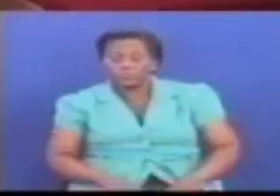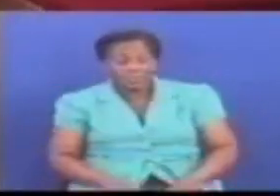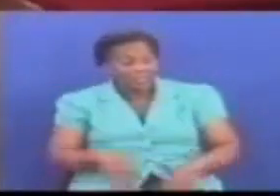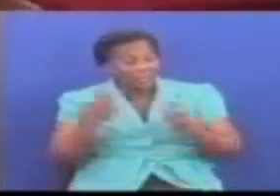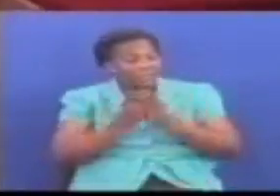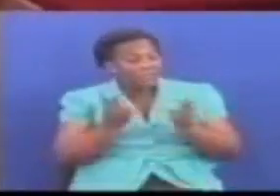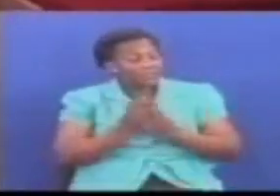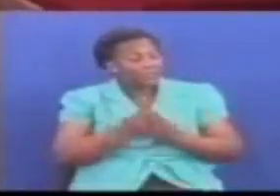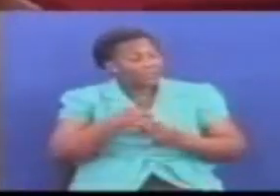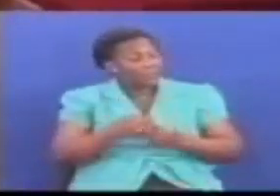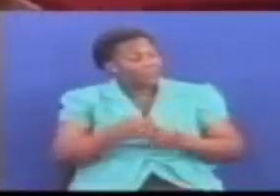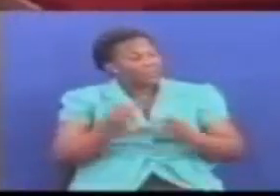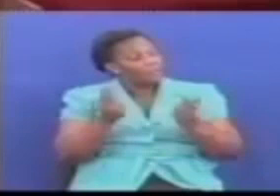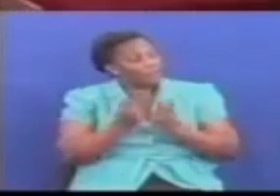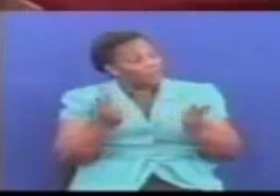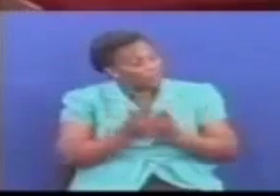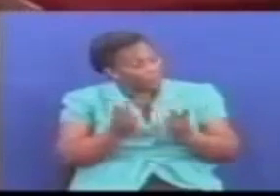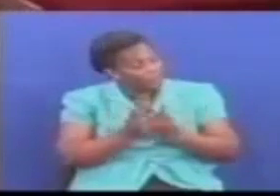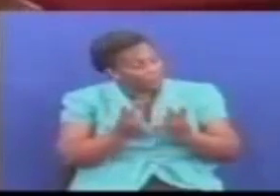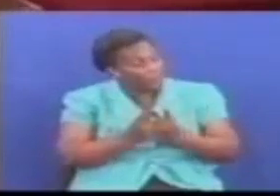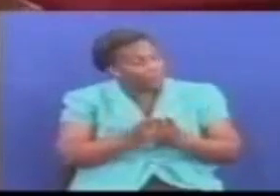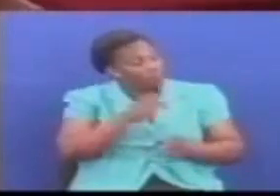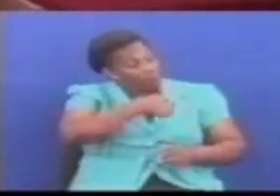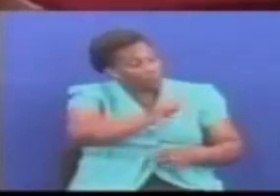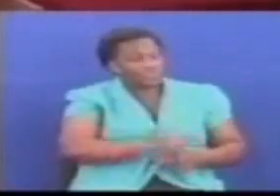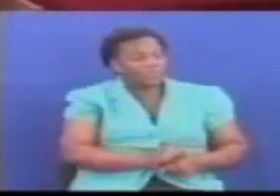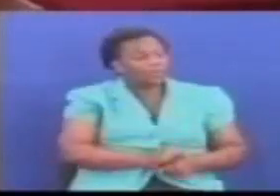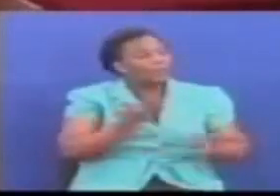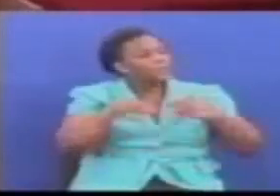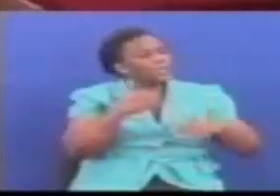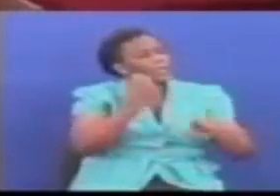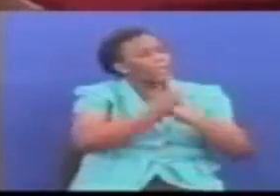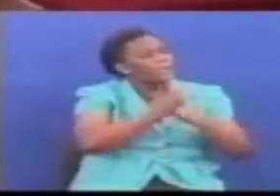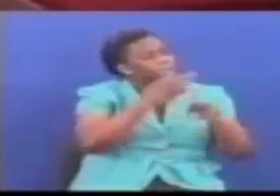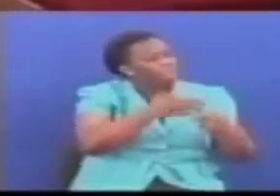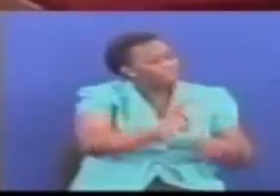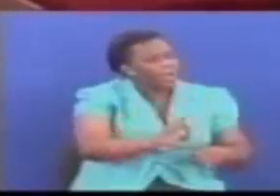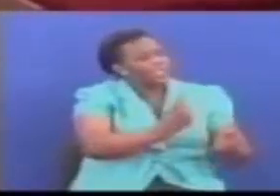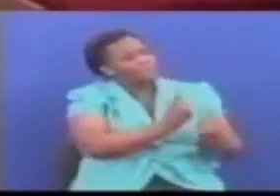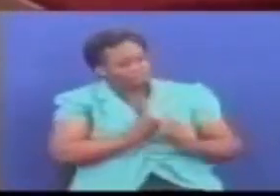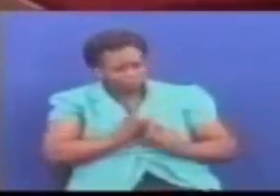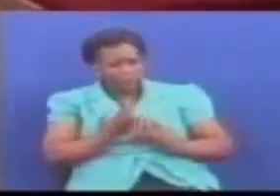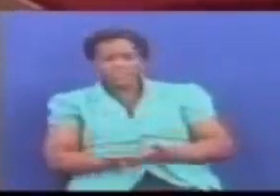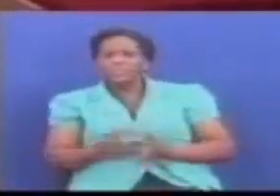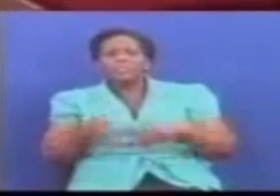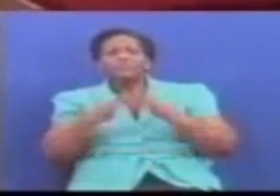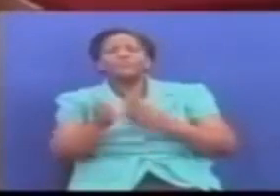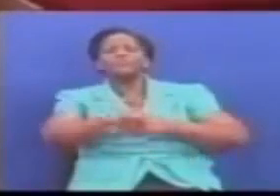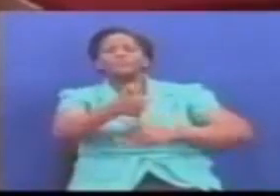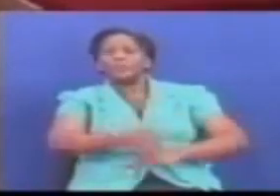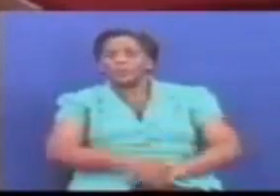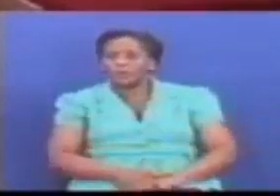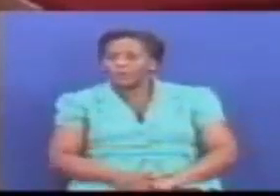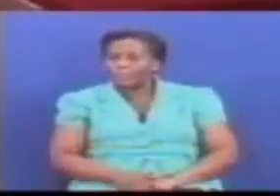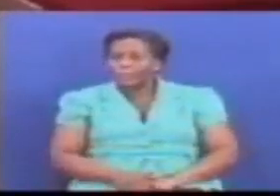Unataka kuzifanya kando kando ya ziwa kando kando ya muto Leto ofisi ni kwetu utapata kibari Na mweshmiwa mwenye kiti Uyu